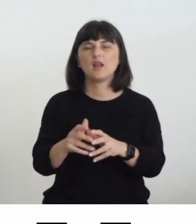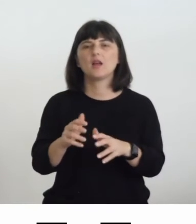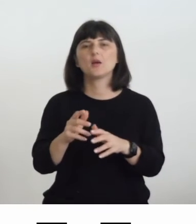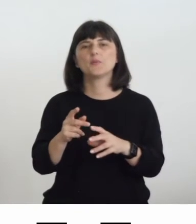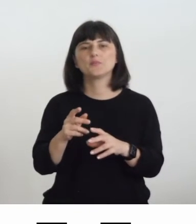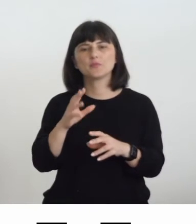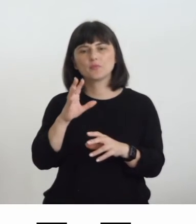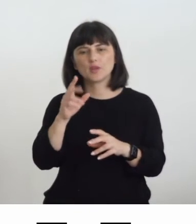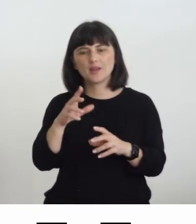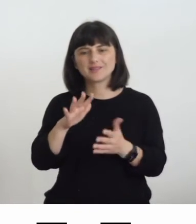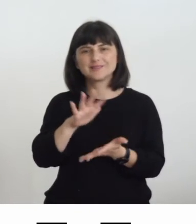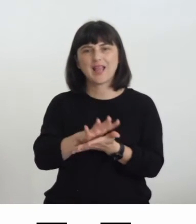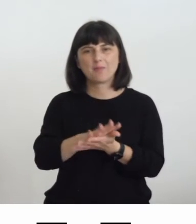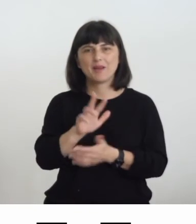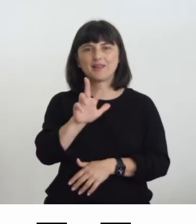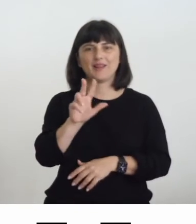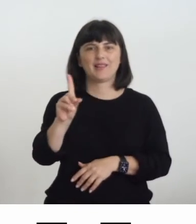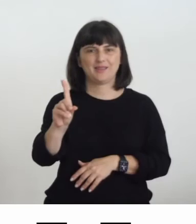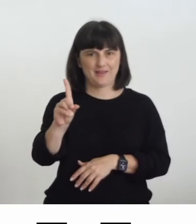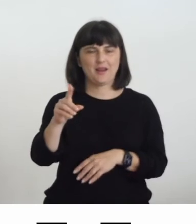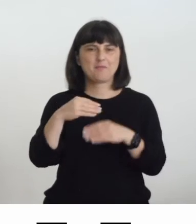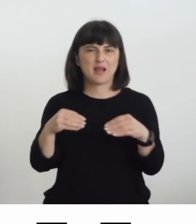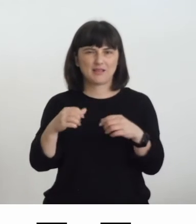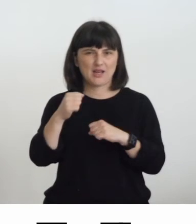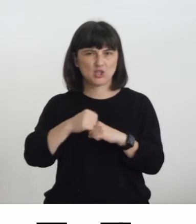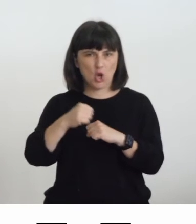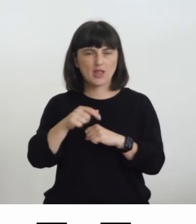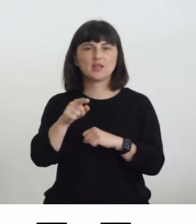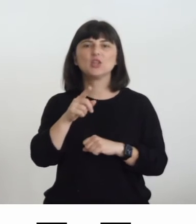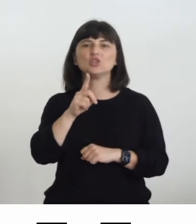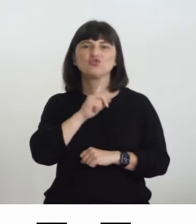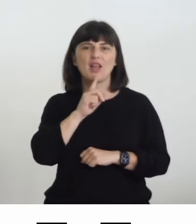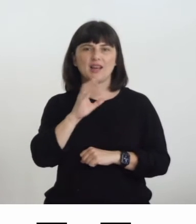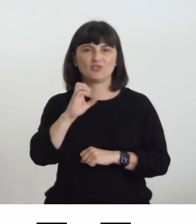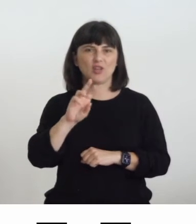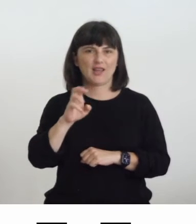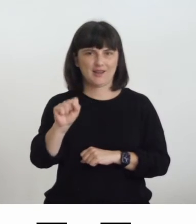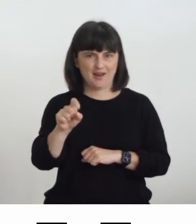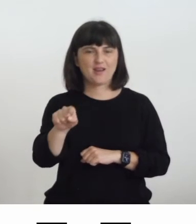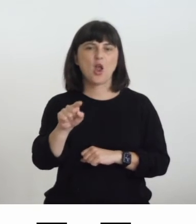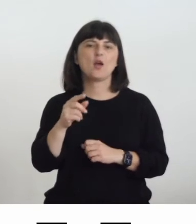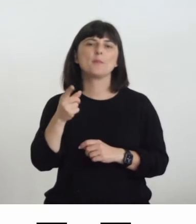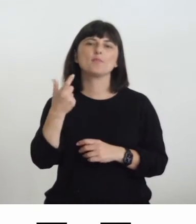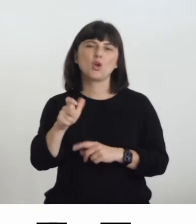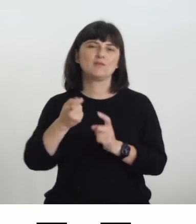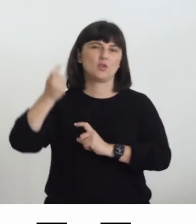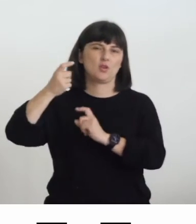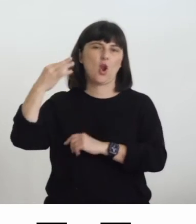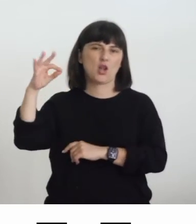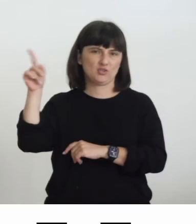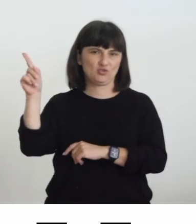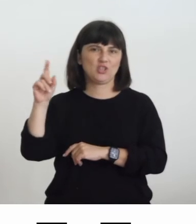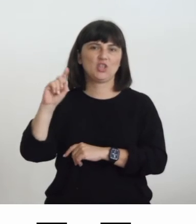stampa 3D in un materiale insolito che è la cera perché è un'opera di Medardo Rosso originariamente in